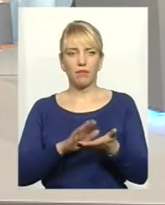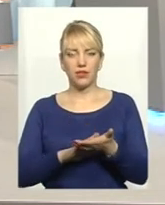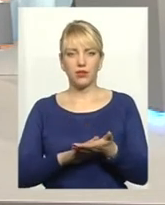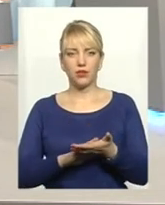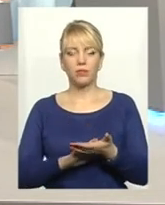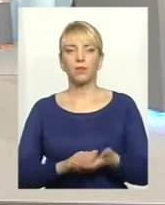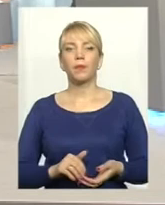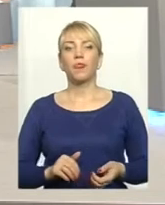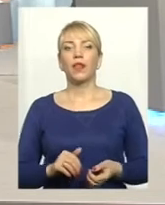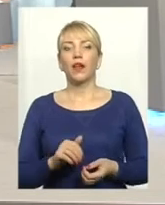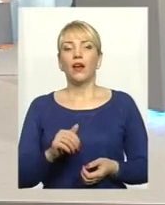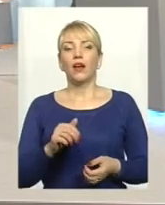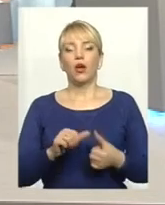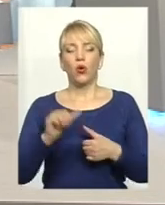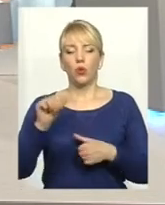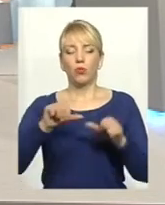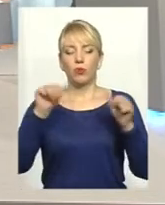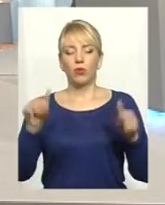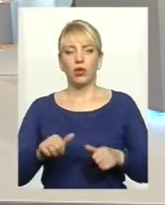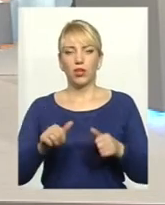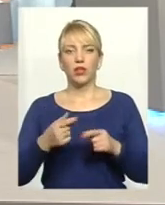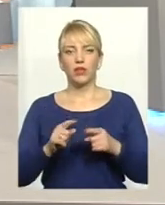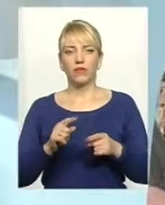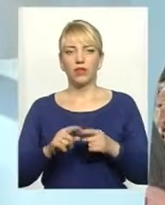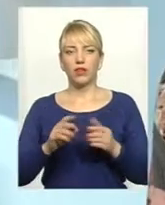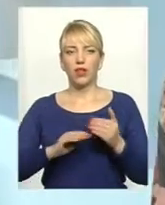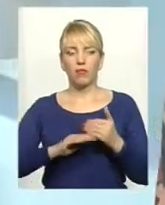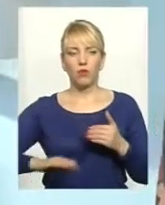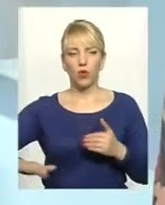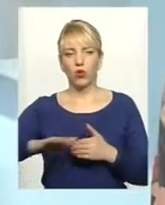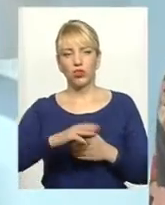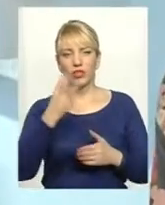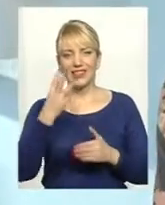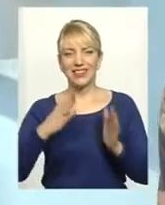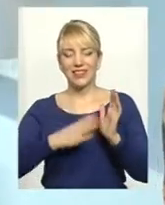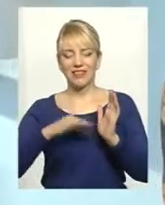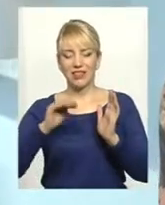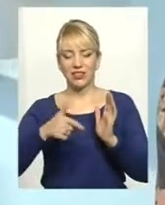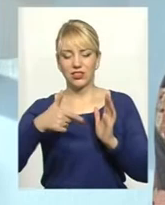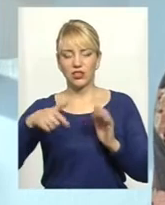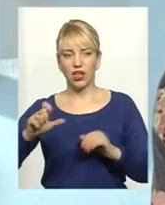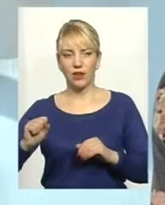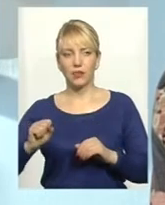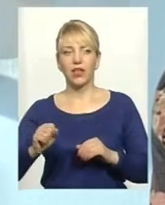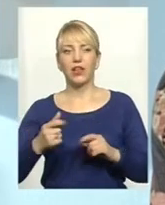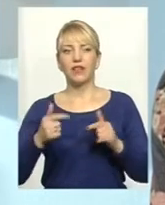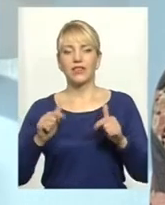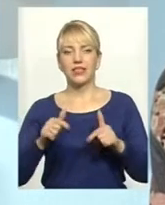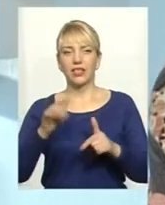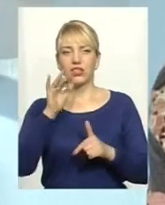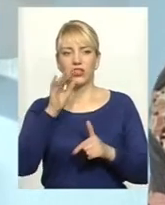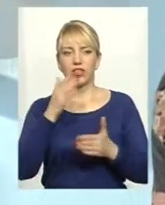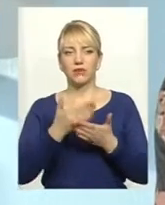Цукрові буряки вирощувалися в цьому році на площі понад 39 тисяч гектарів. На даний час ще